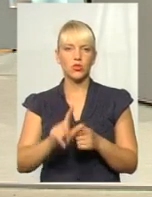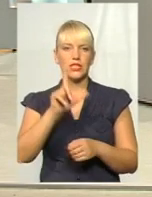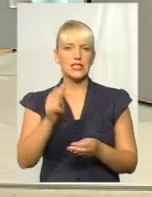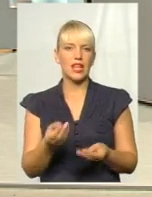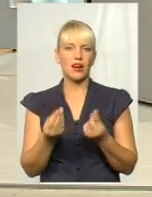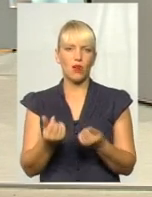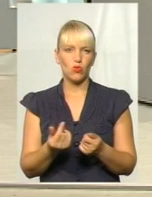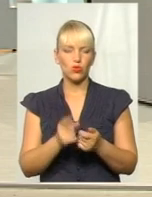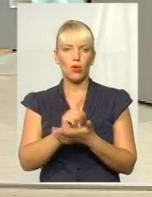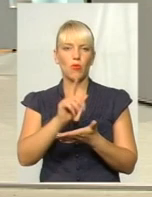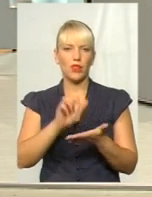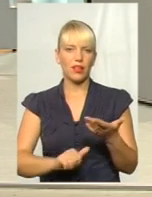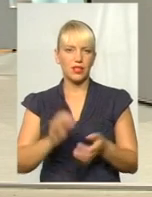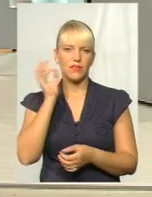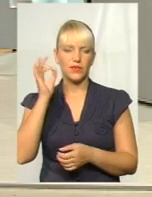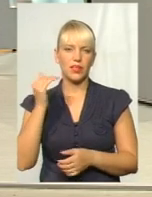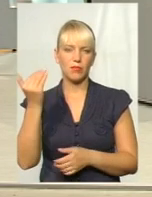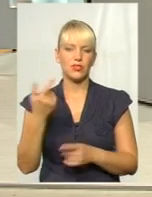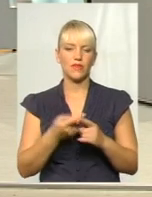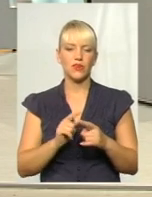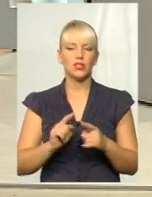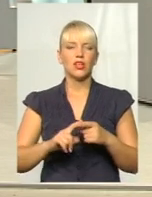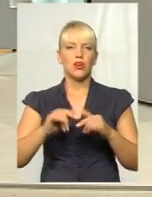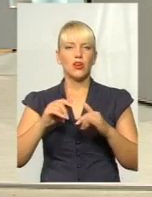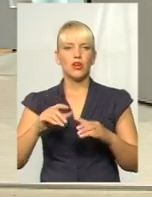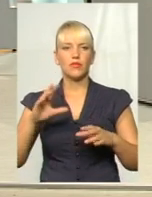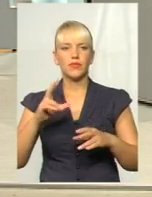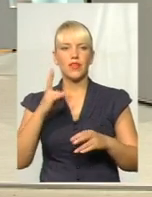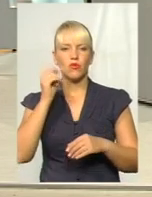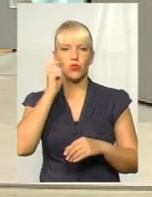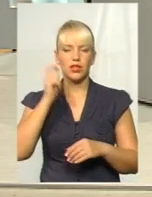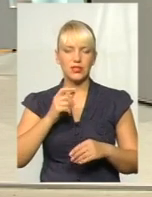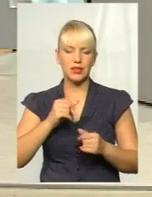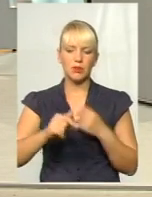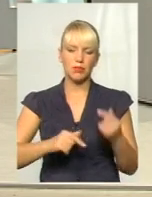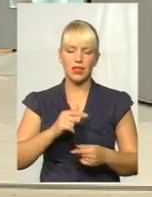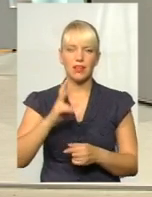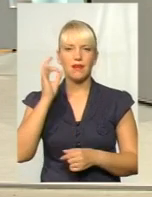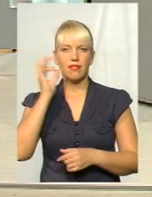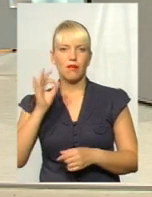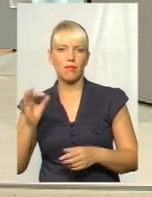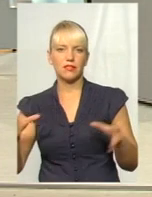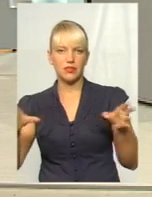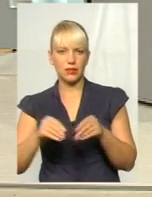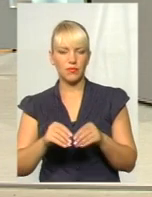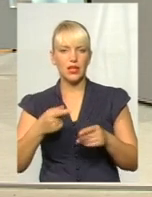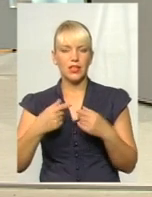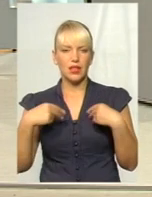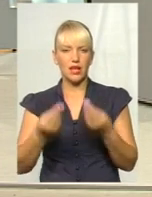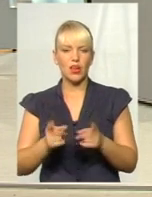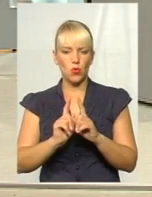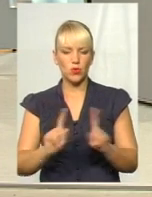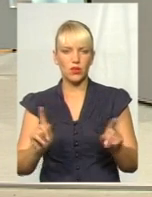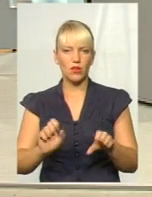налаштований саме на розвиток коопераційних зв'язків наших українських підприємств і німецьких підприємств. Дає унікальну абсолютно